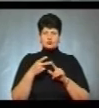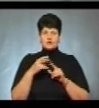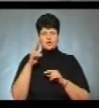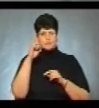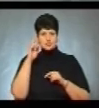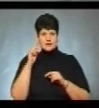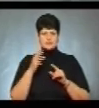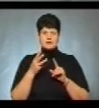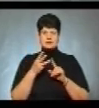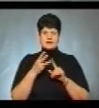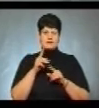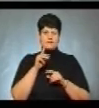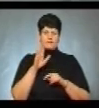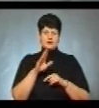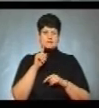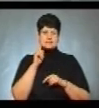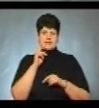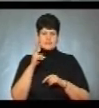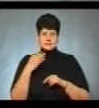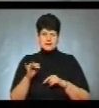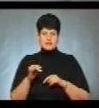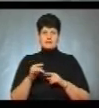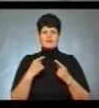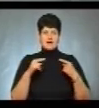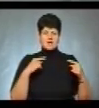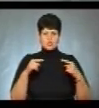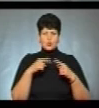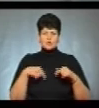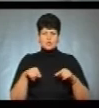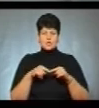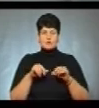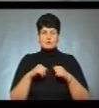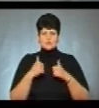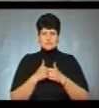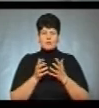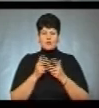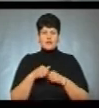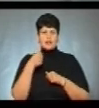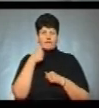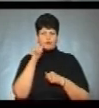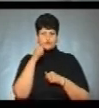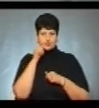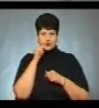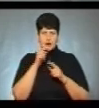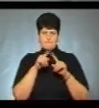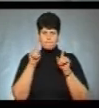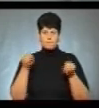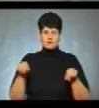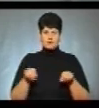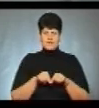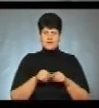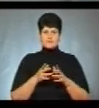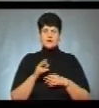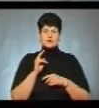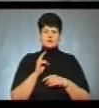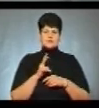третій – Володимир Зеленський. Врешті, чотирьох окружних виборчих комісіях бюлетені підрахували вчора, повідомив прес-секретар Центральної виборчої комісії